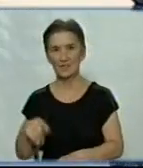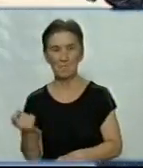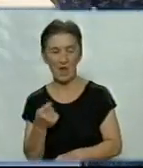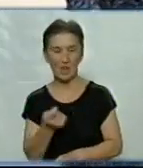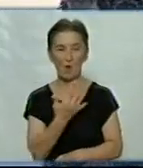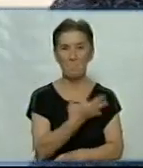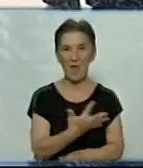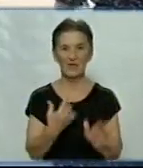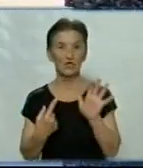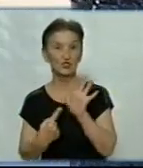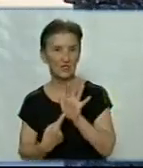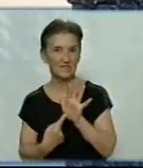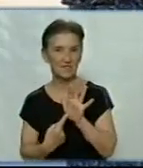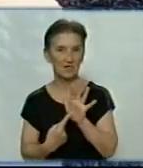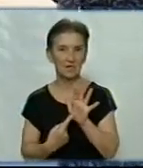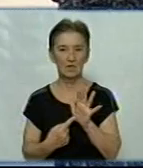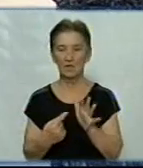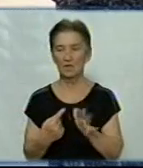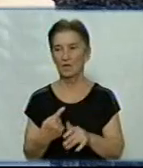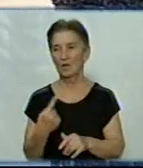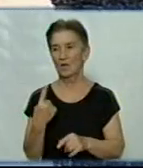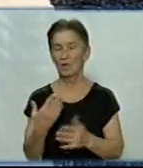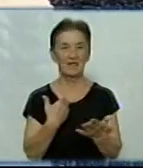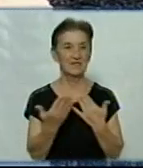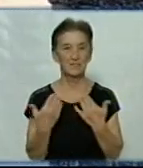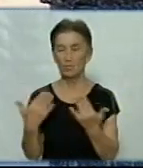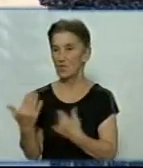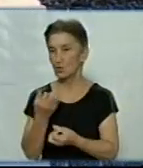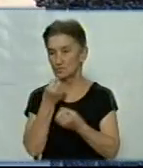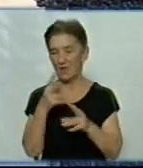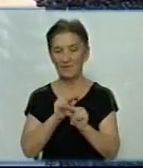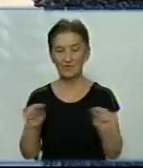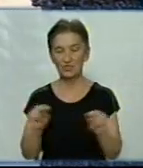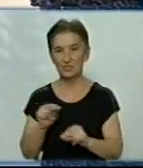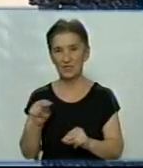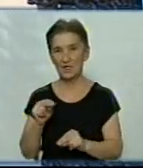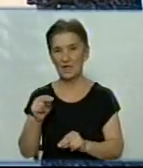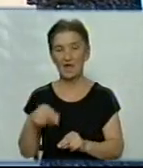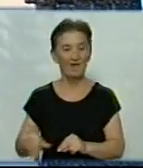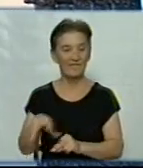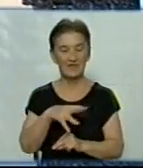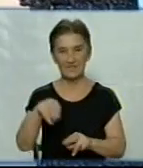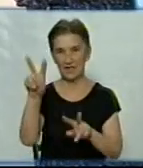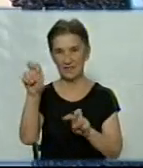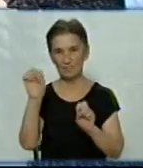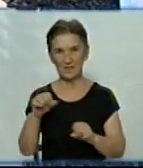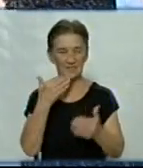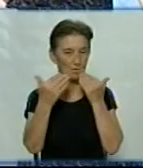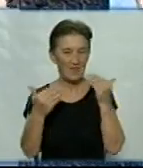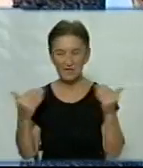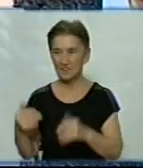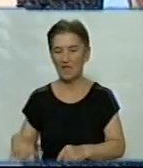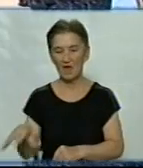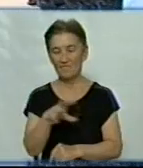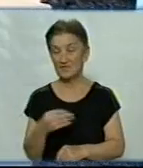людей, і всі між один одним спілкуються добре, і вчителі встигають пояснювати всі теми, і завжди всі все